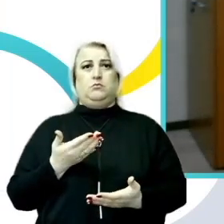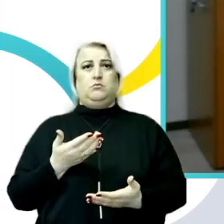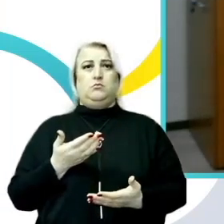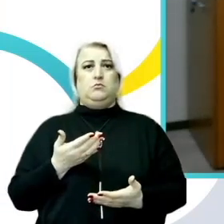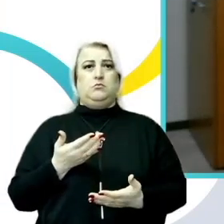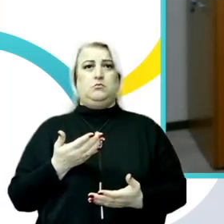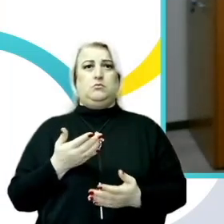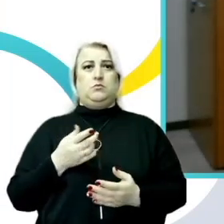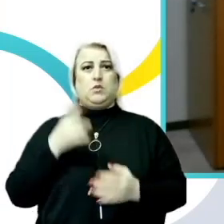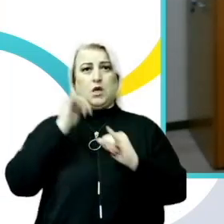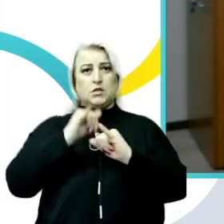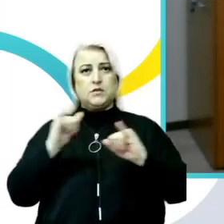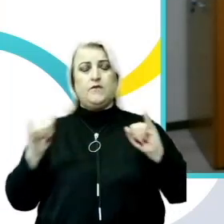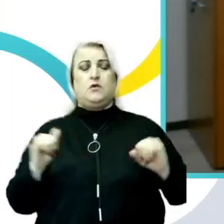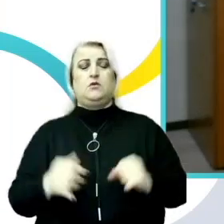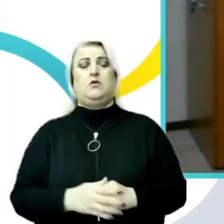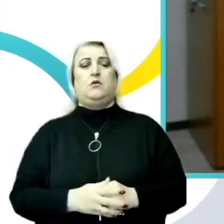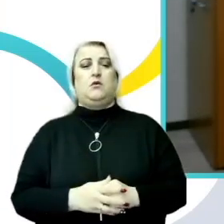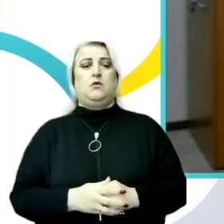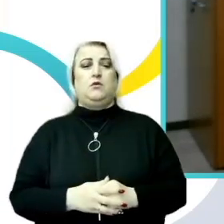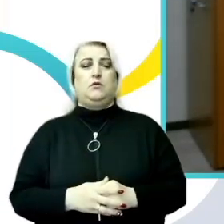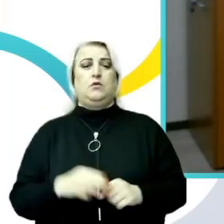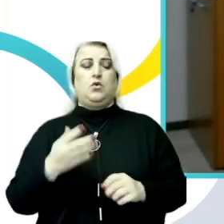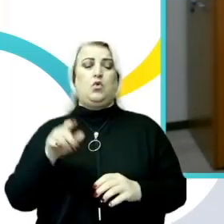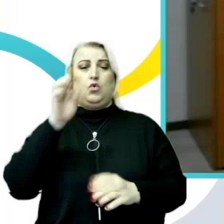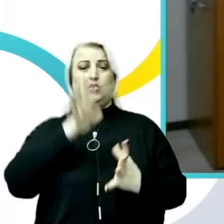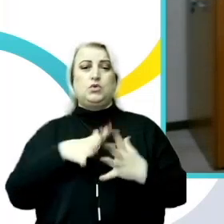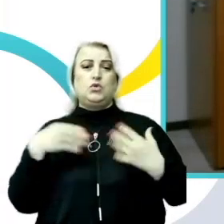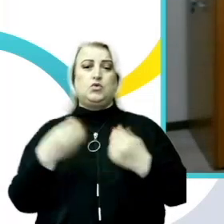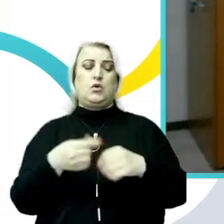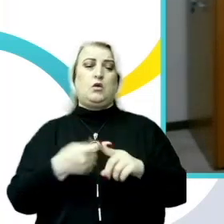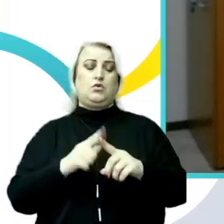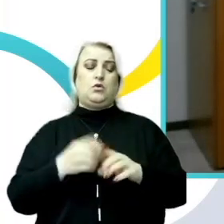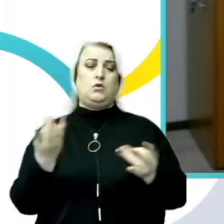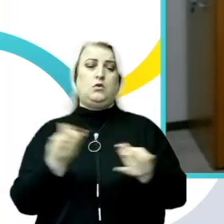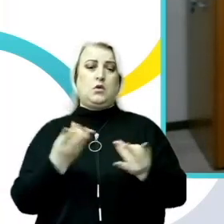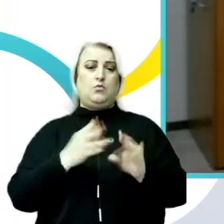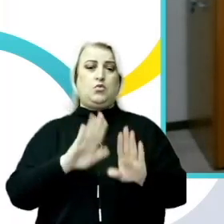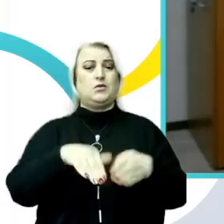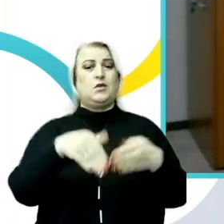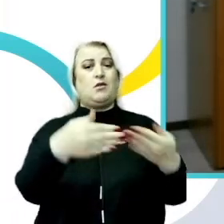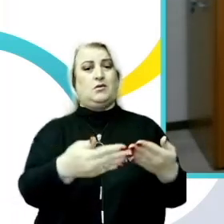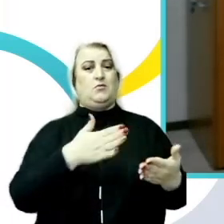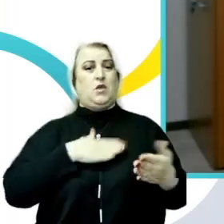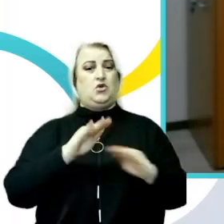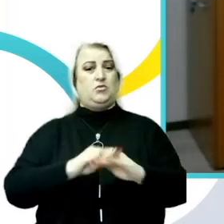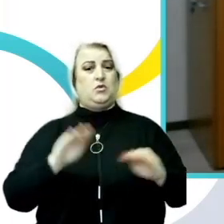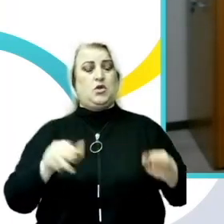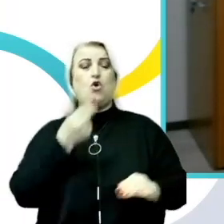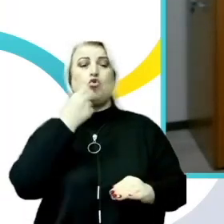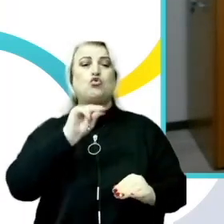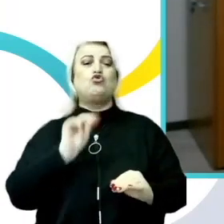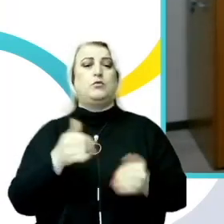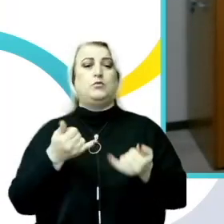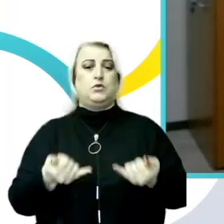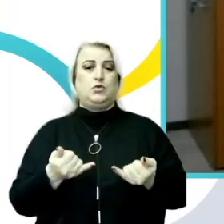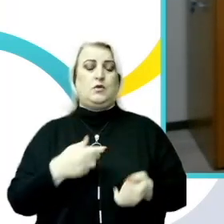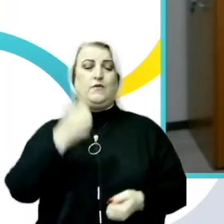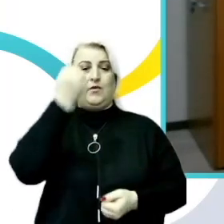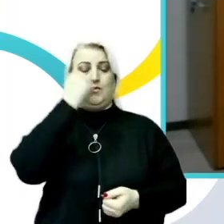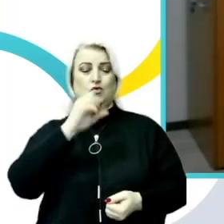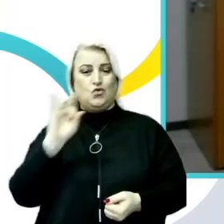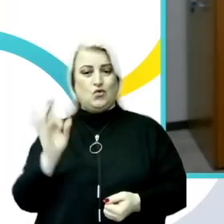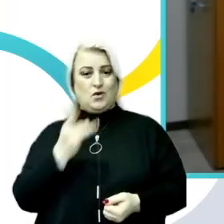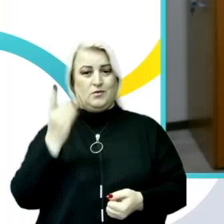bine definite, o societate pe care trebuie să o lăsăm copiilor noștri mult mai perfectă decât o avem astăzi. Eu vă mulțumesc încă o dată